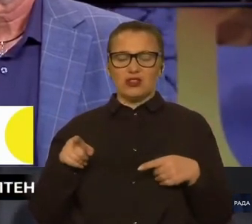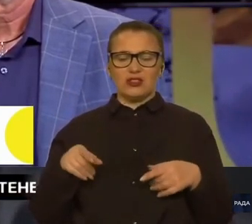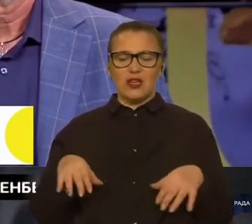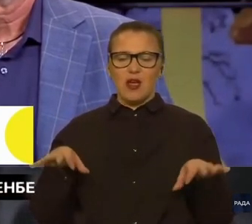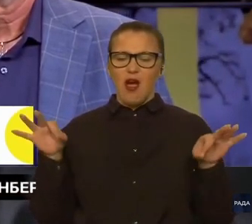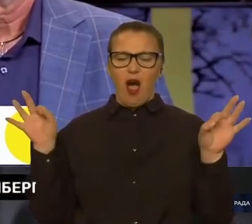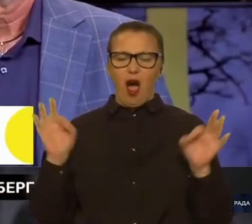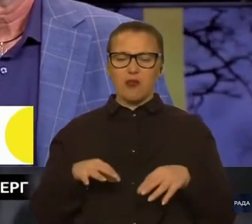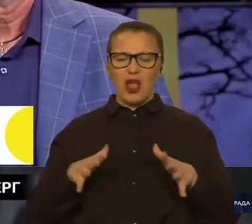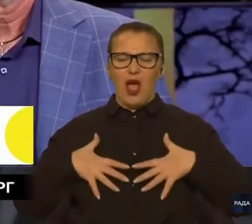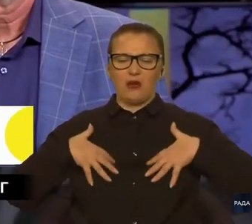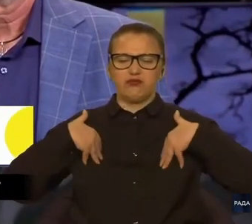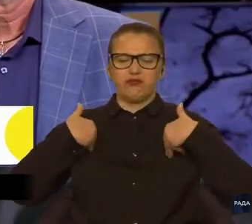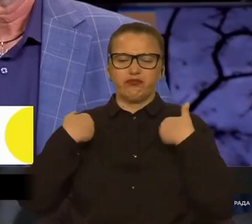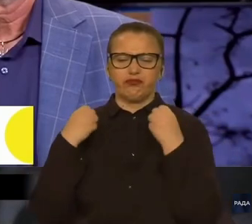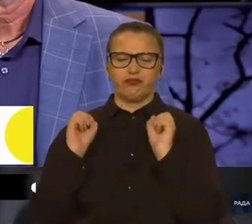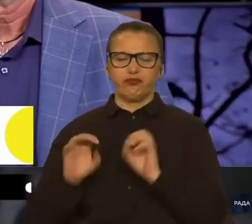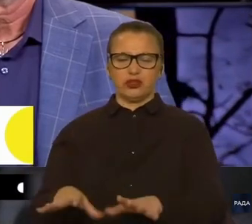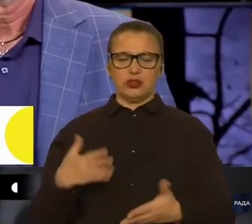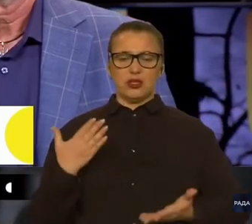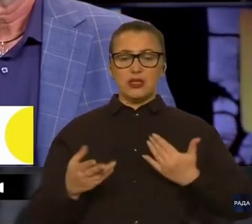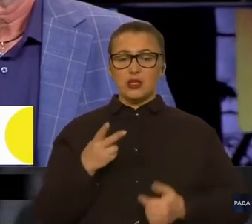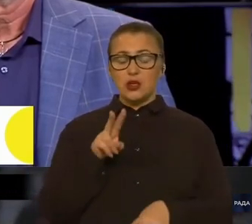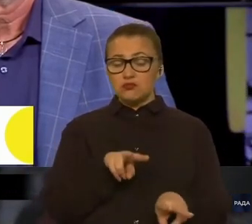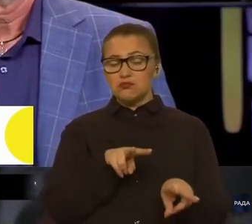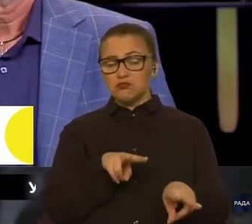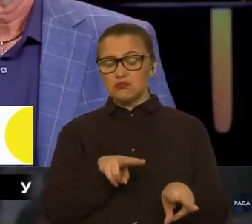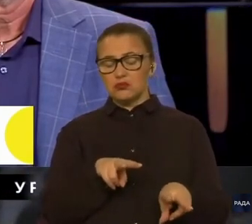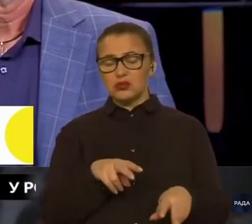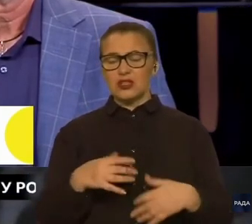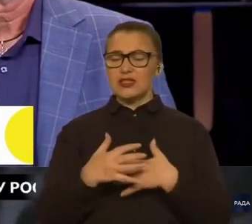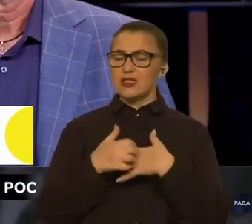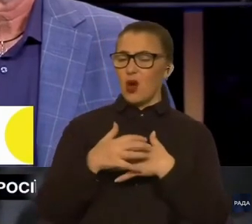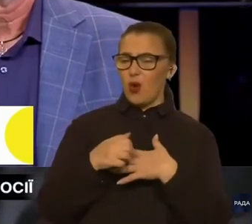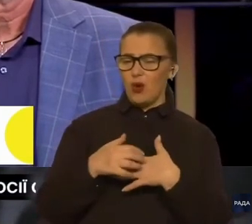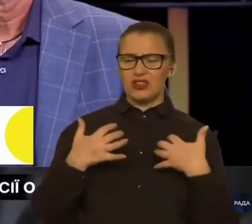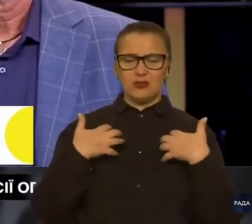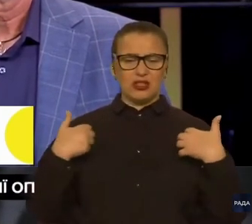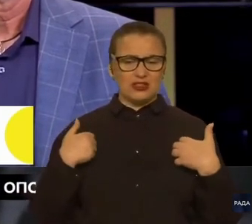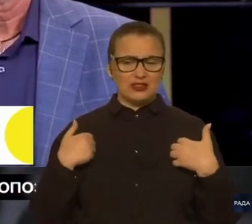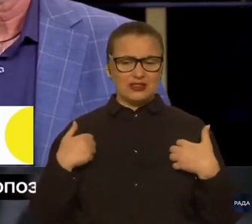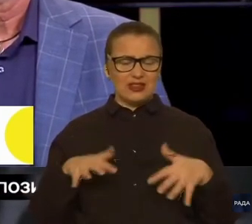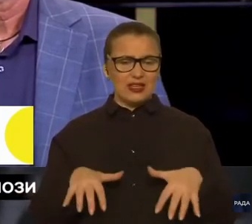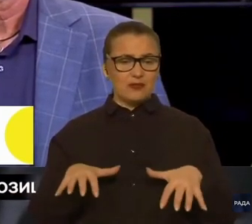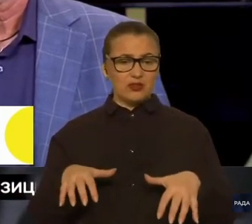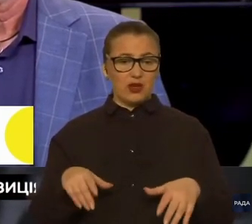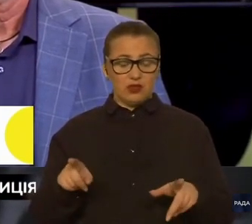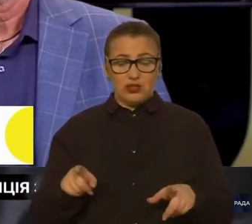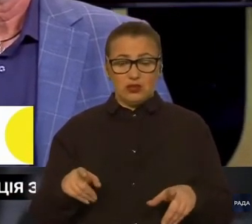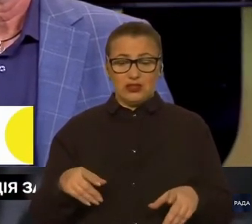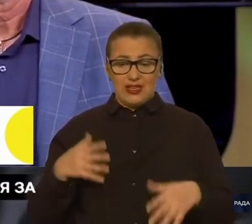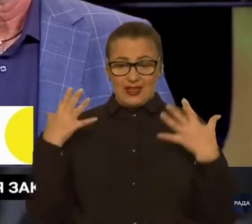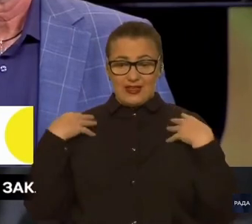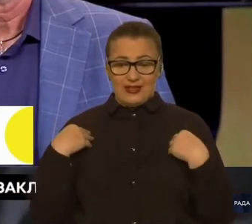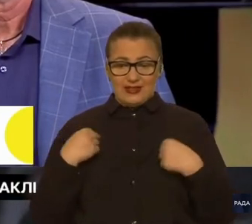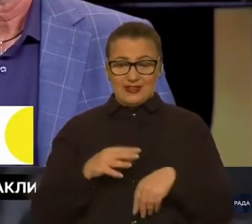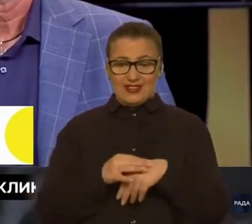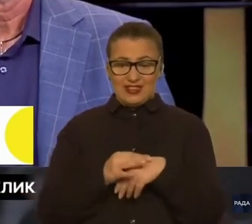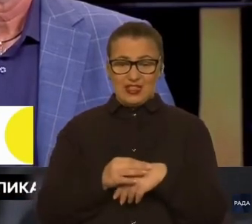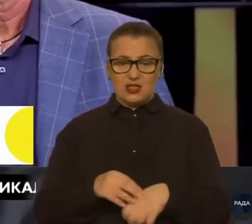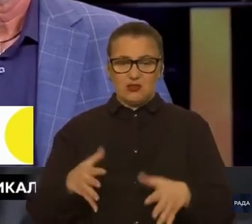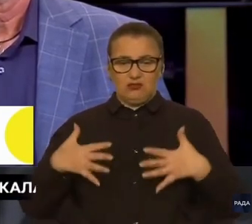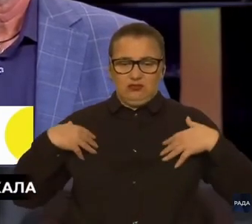Вони, якщо поспостерігати за котиками і дикими тваринками, вони прям тілесно ось можуть ось так, і люди також,